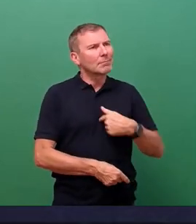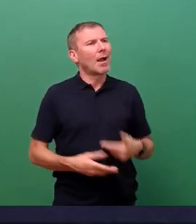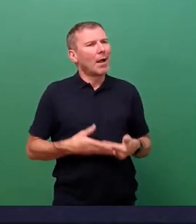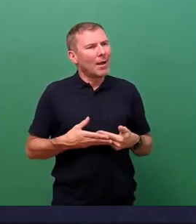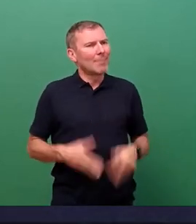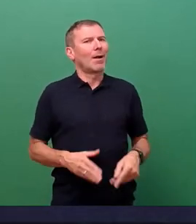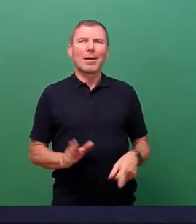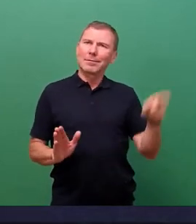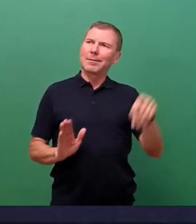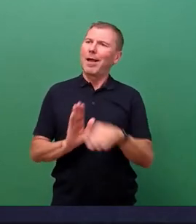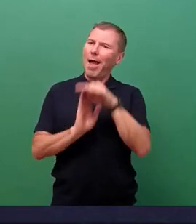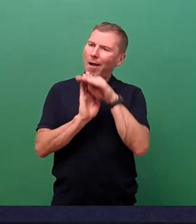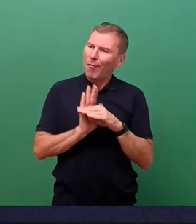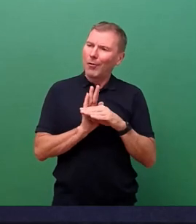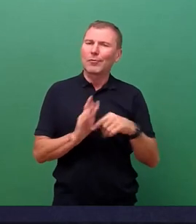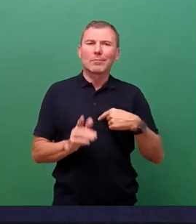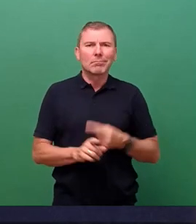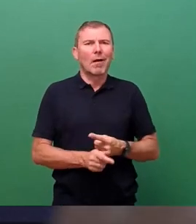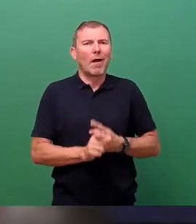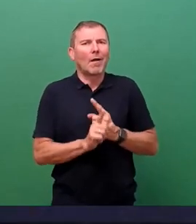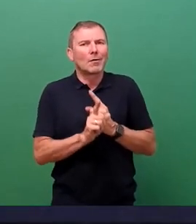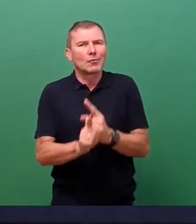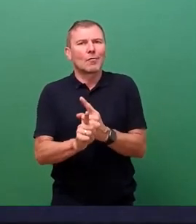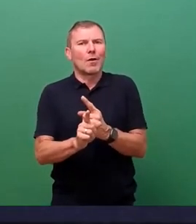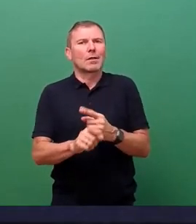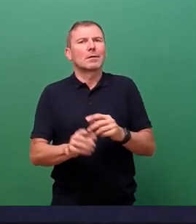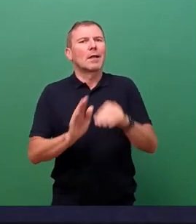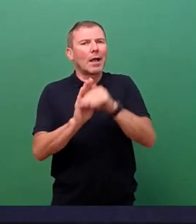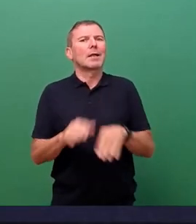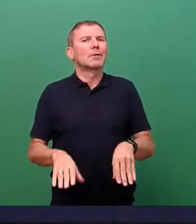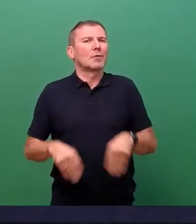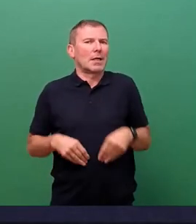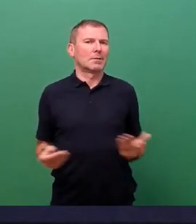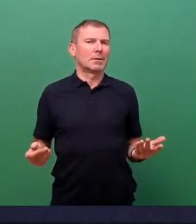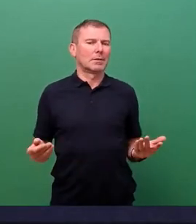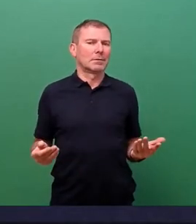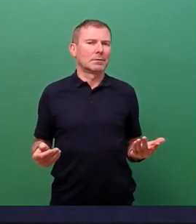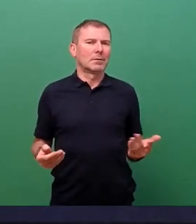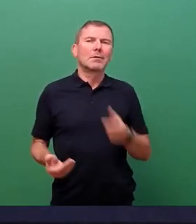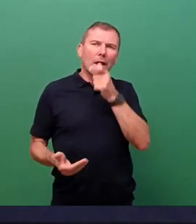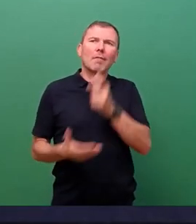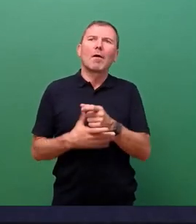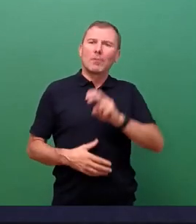auch für sich und andere die Regeln zu akzeptieren und damit Verantwortung zu übernehmen.